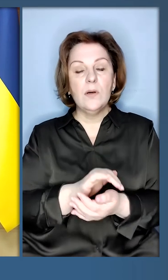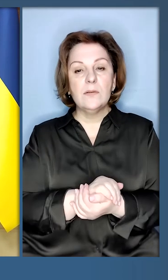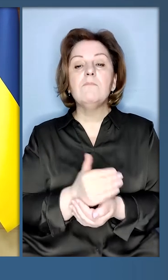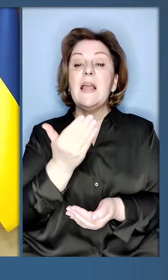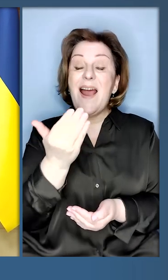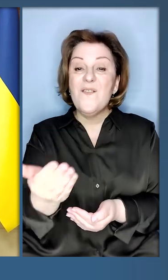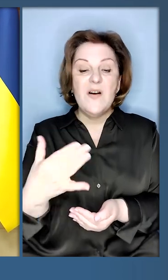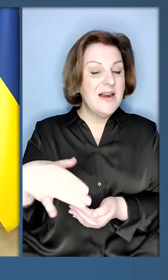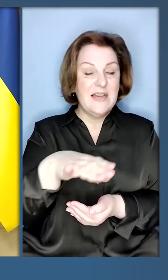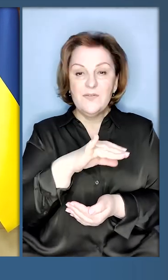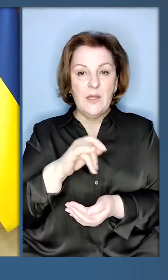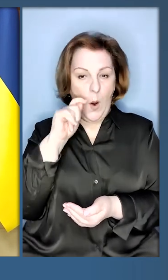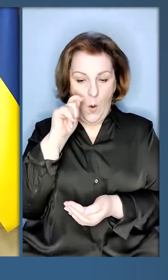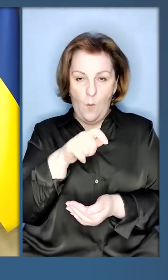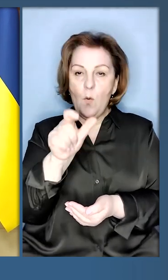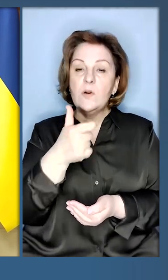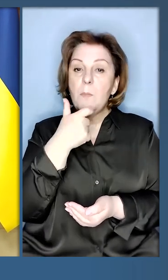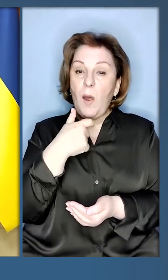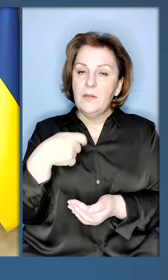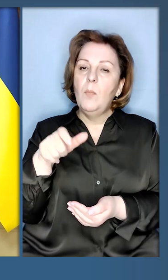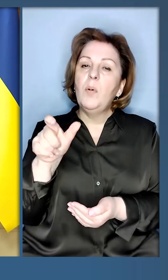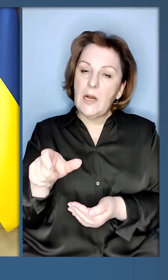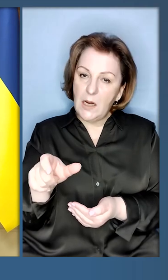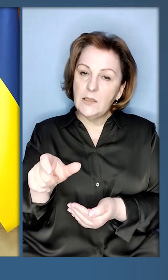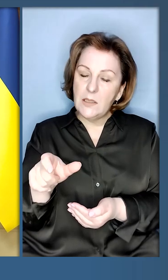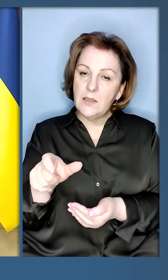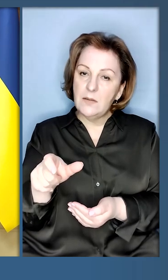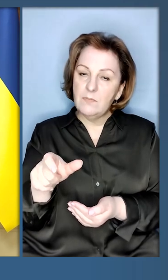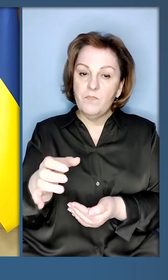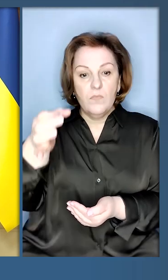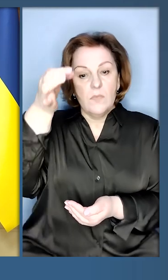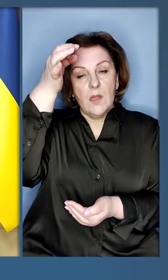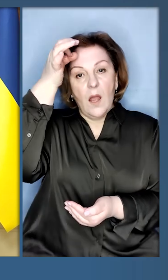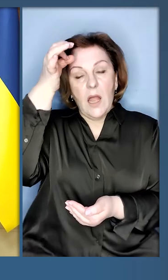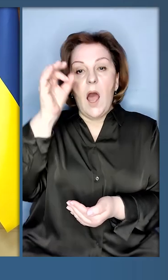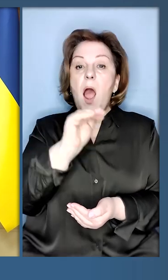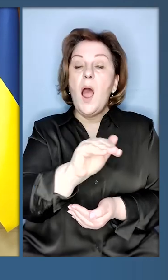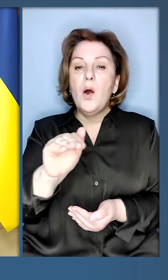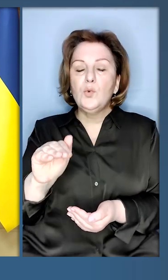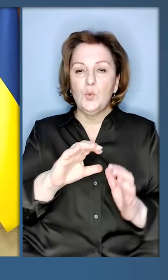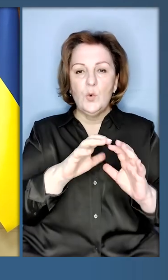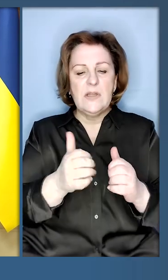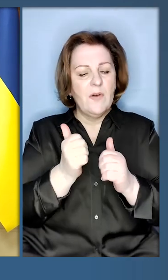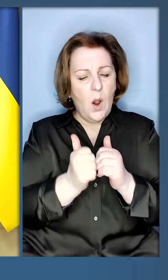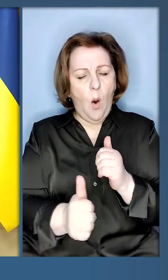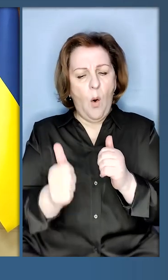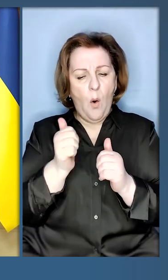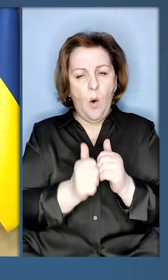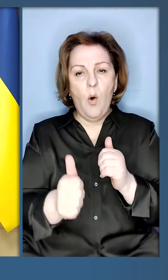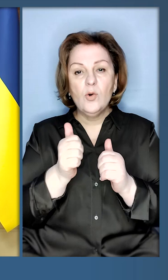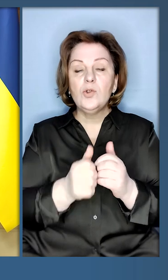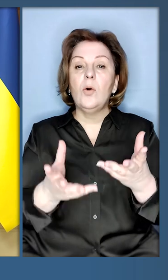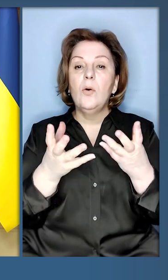Ви і всі українці, пане Президенте, нагадуєте світу кожного дня.